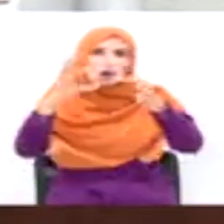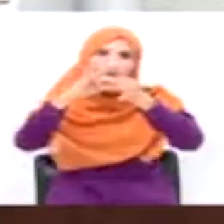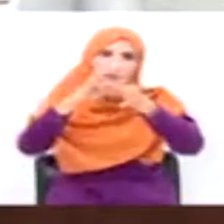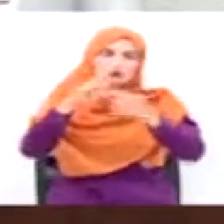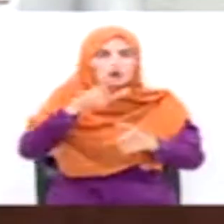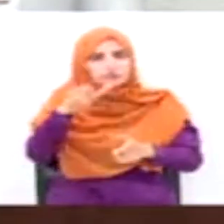الثنائية